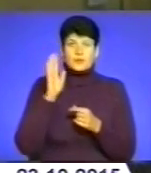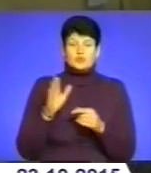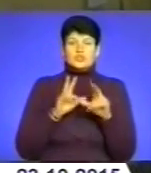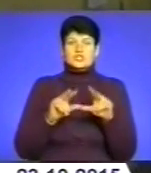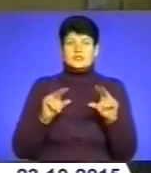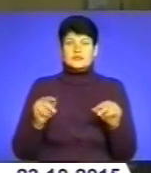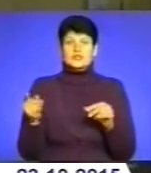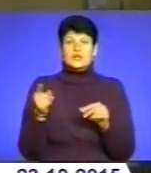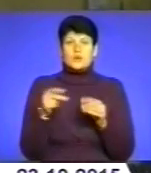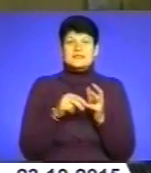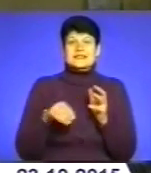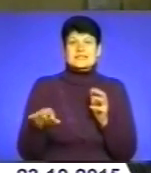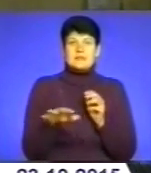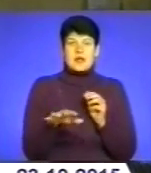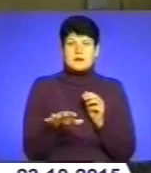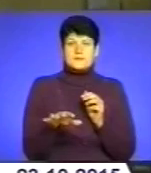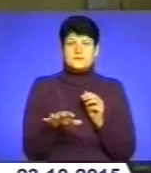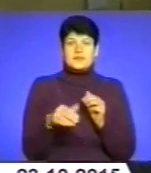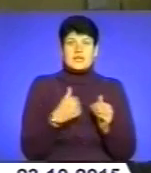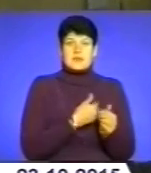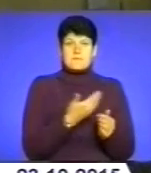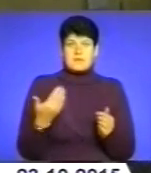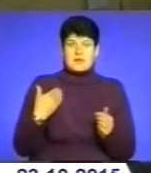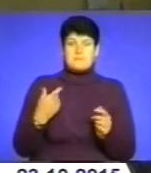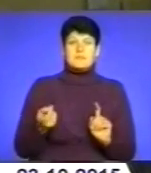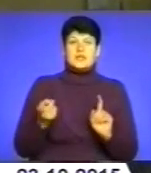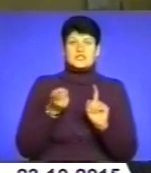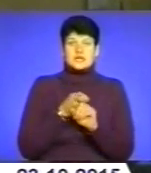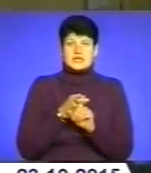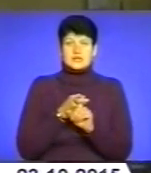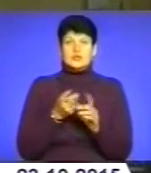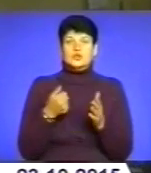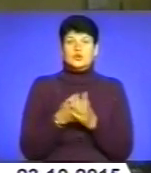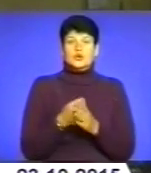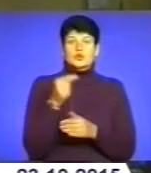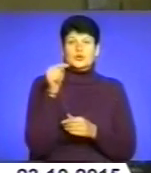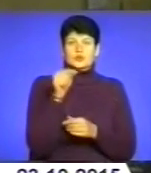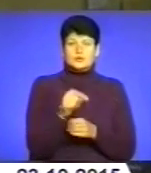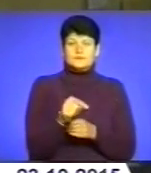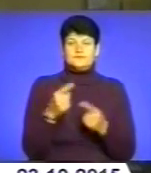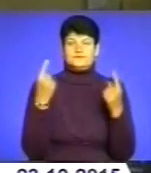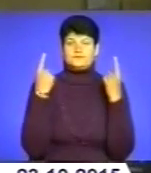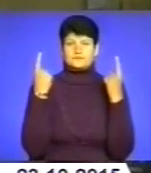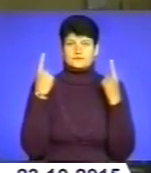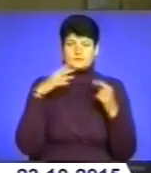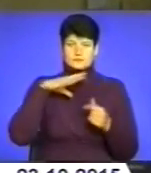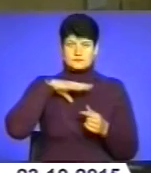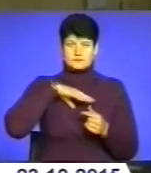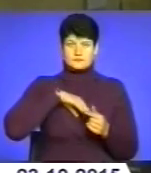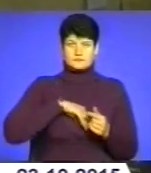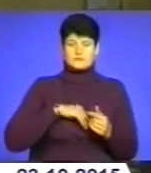що Тернопільська земля і ми причетні до такого велета духу, велета